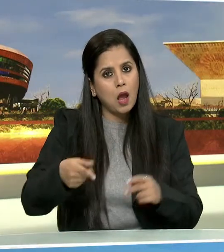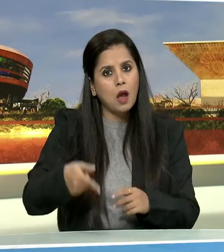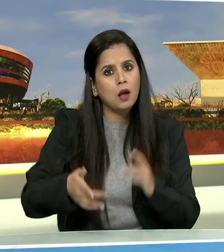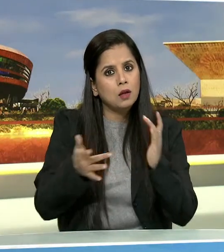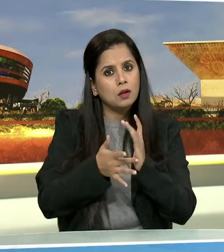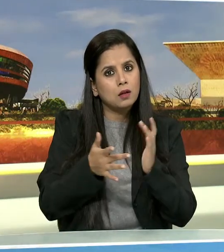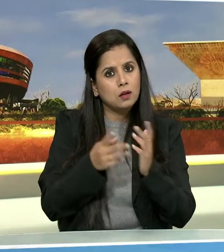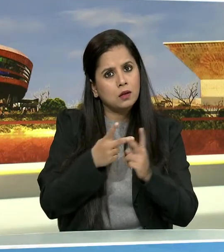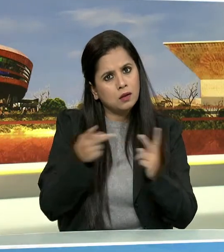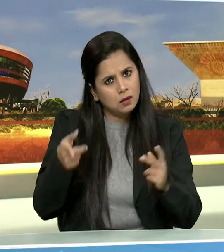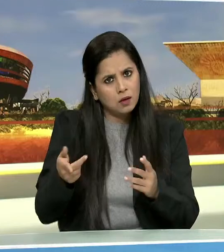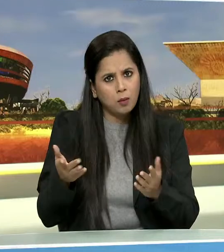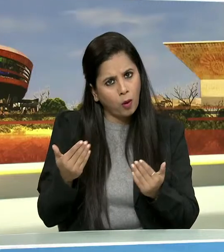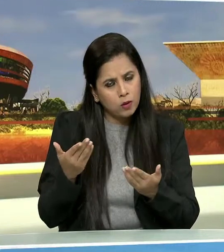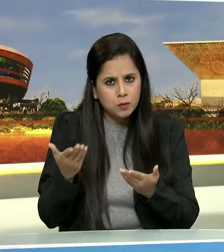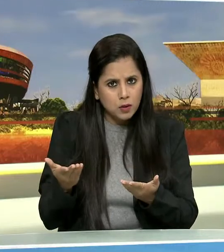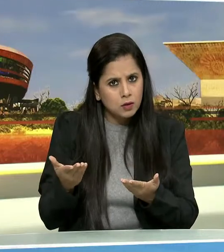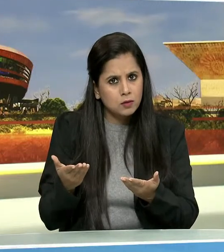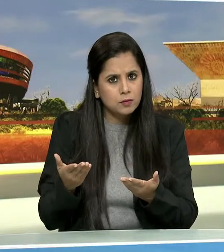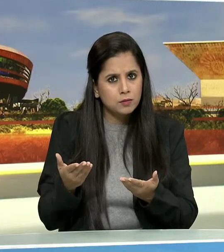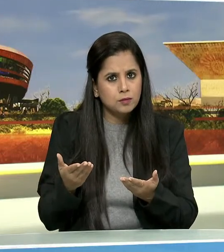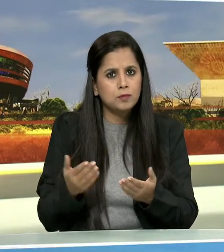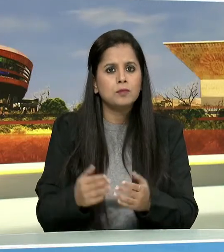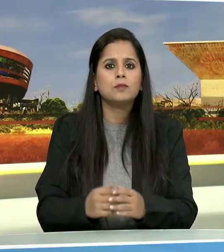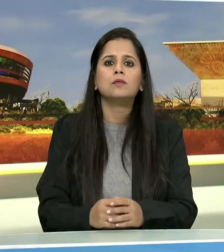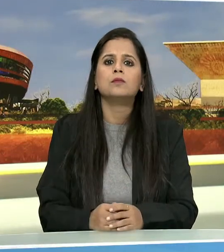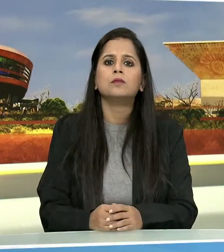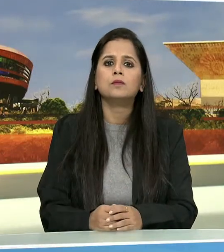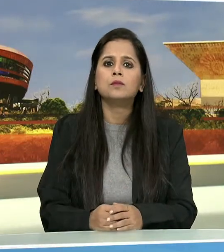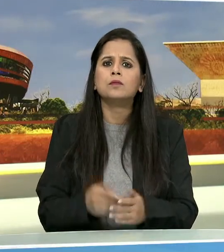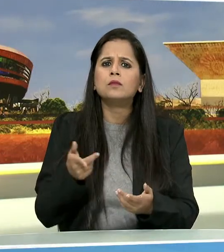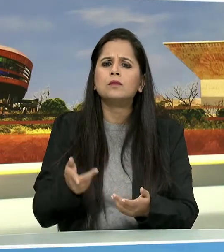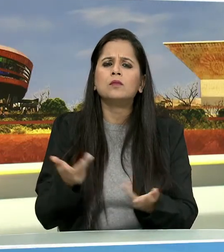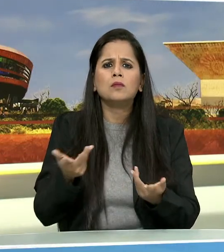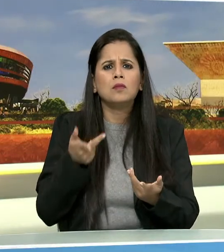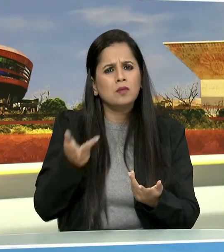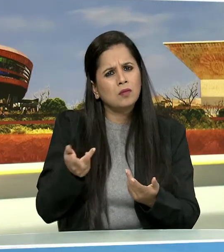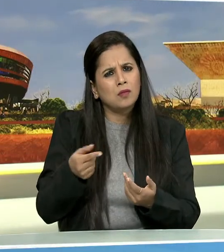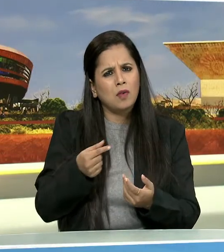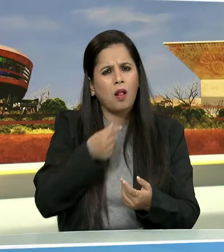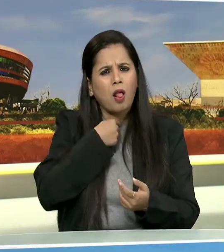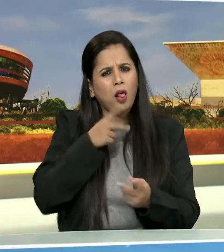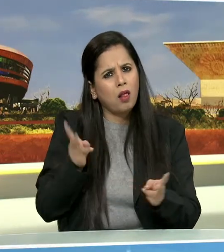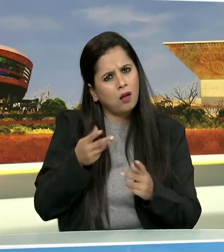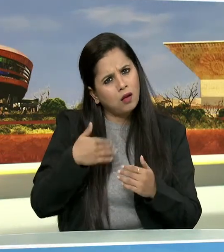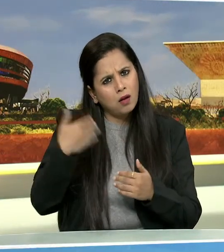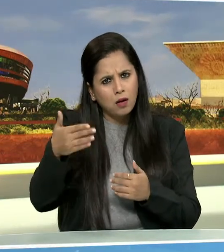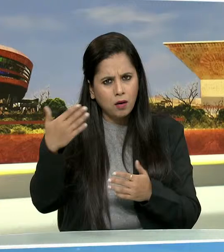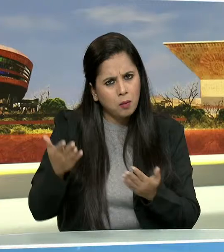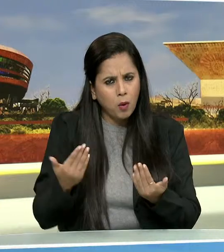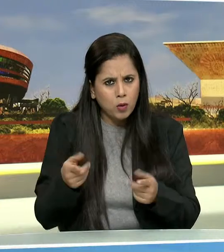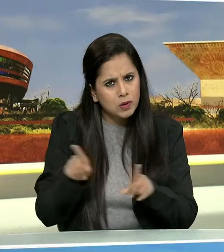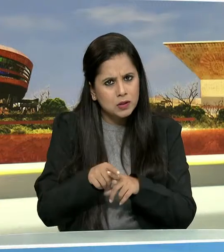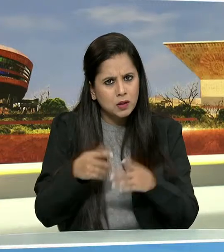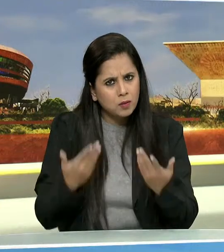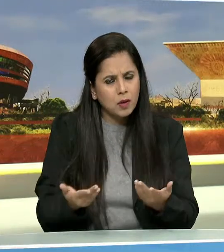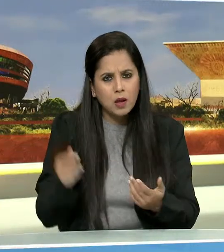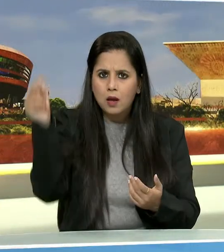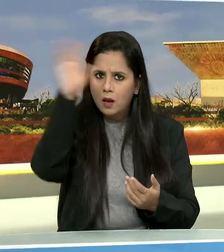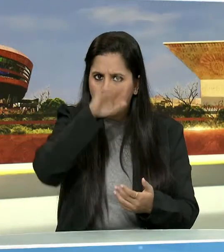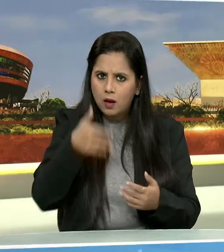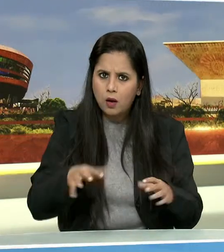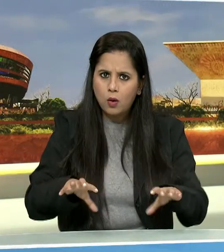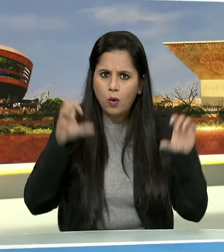पार्क बनेगा क्या यह खेल चलता रहेगा क्या क्या यह भारत के